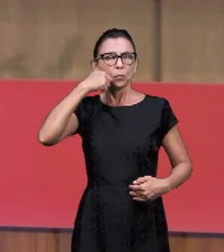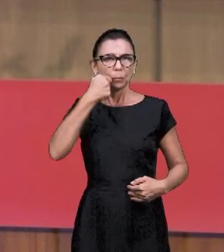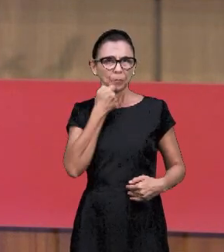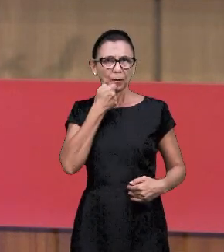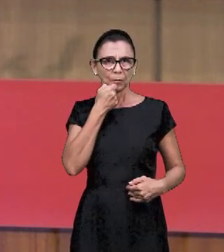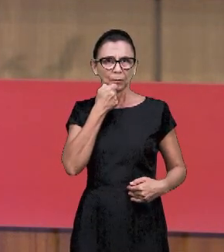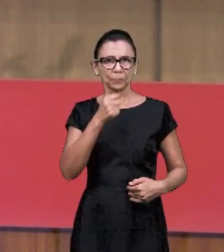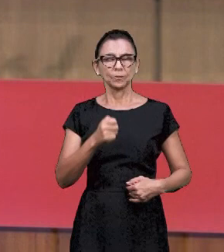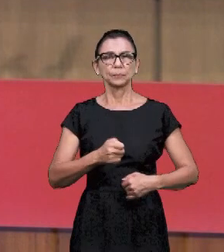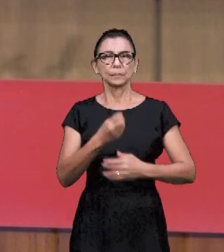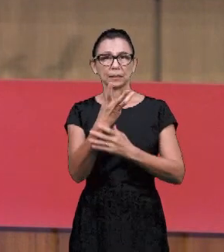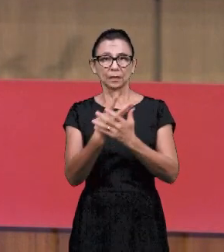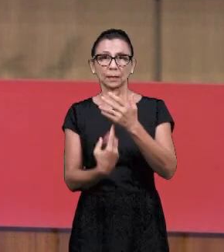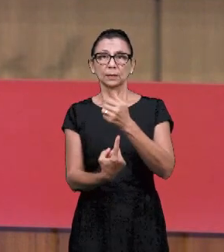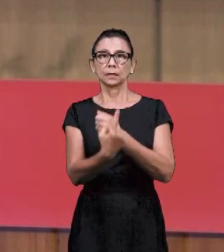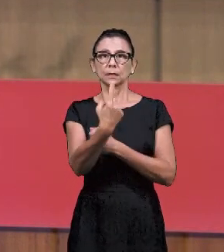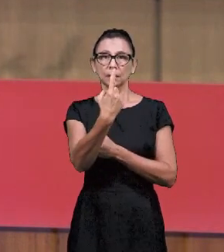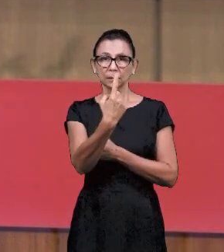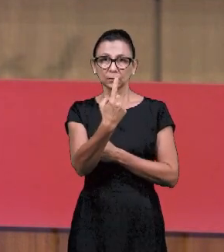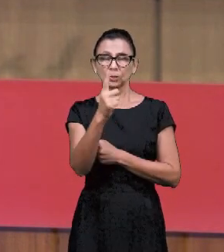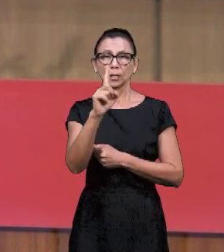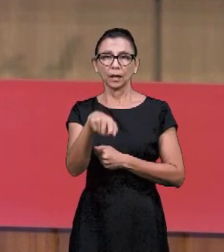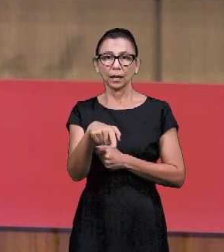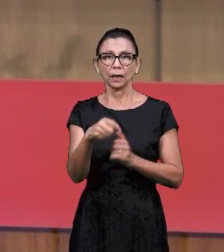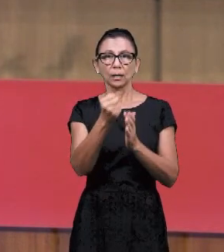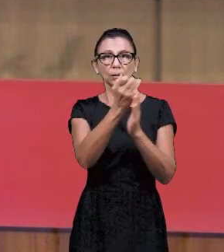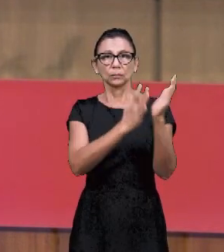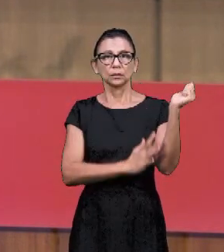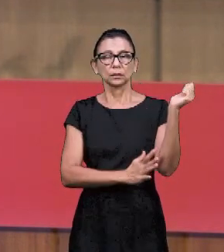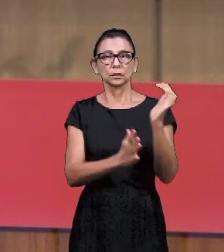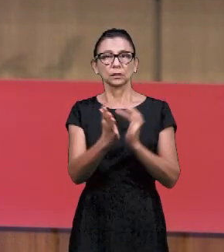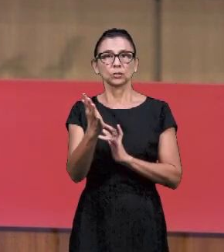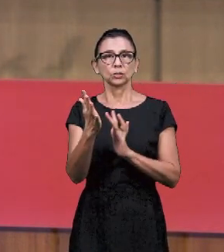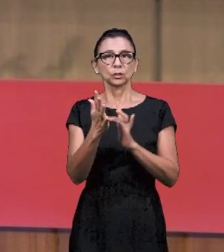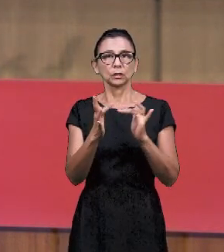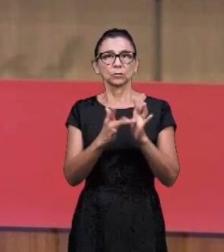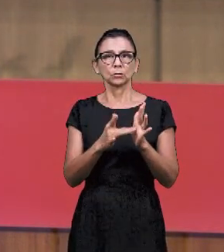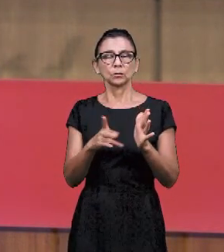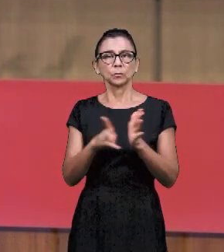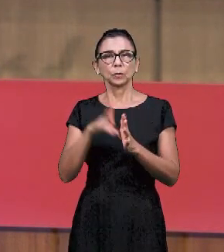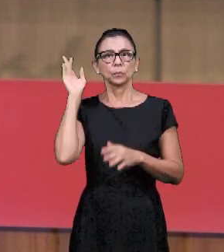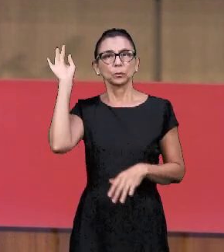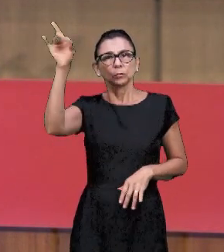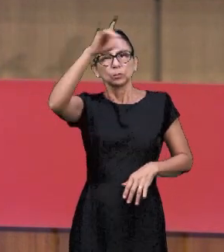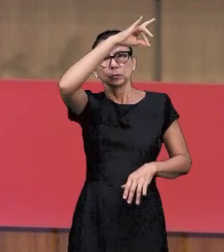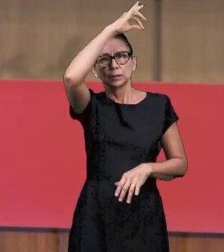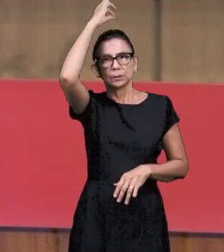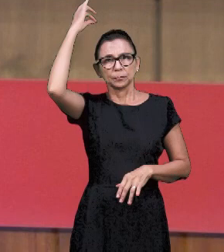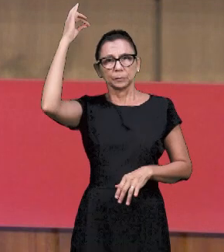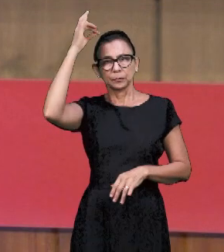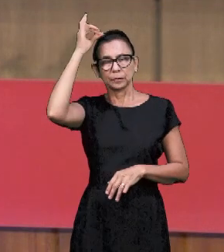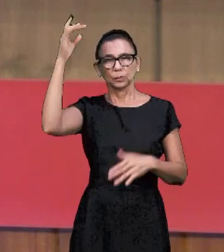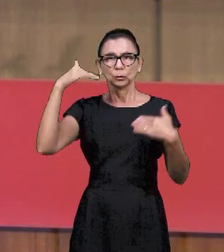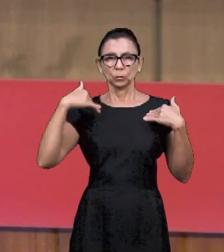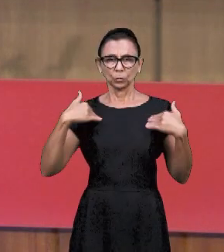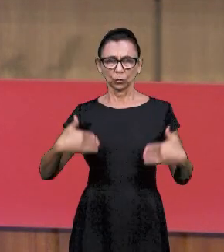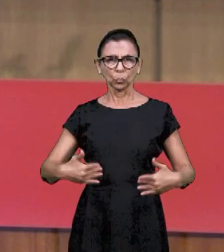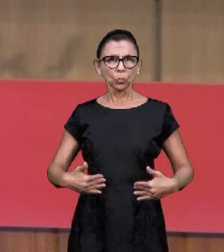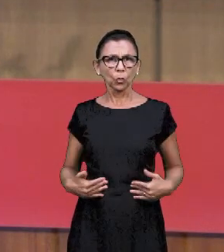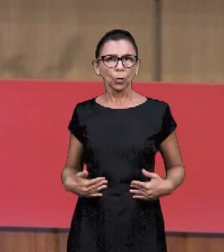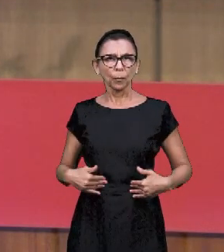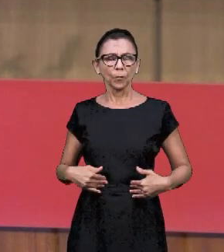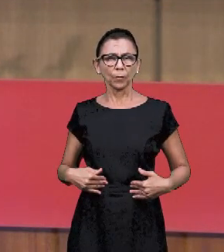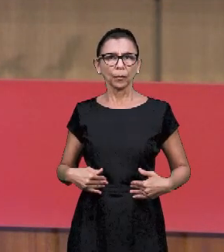Кровь, Слово, хлеб, который есть тело. Который говорит о Троице. Кровь говорит о Духе Святом. Слово оно от